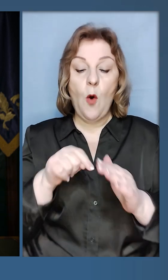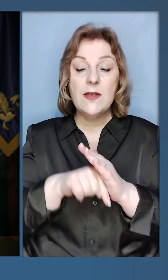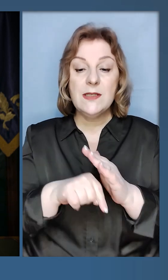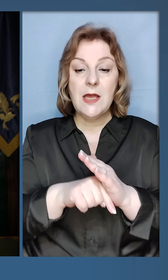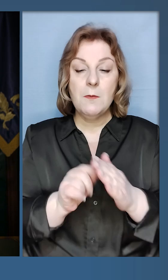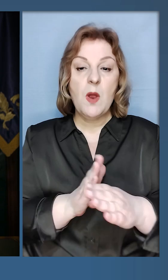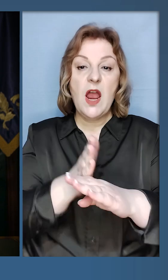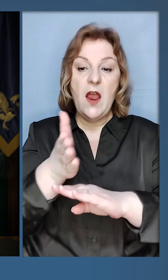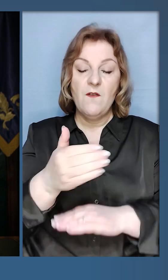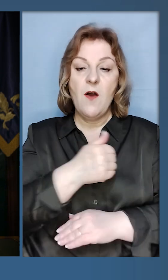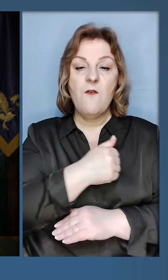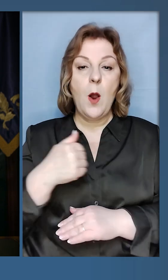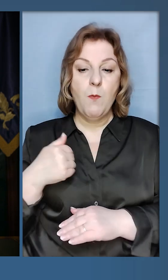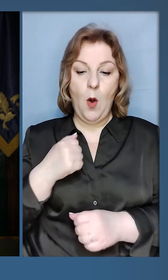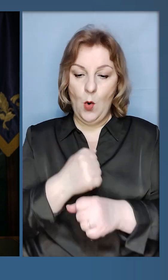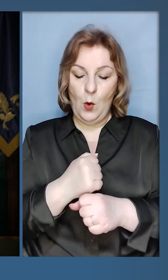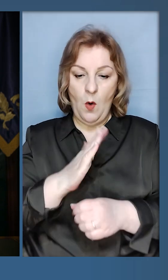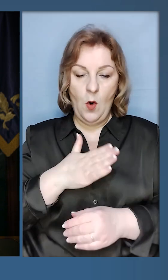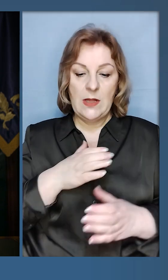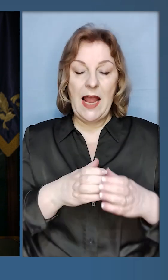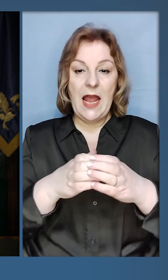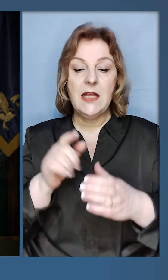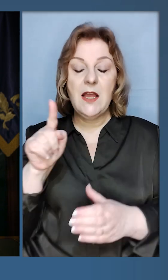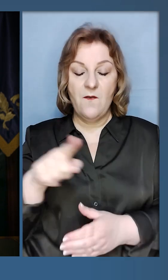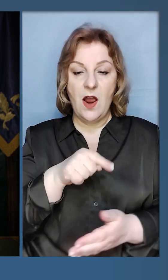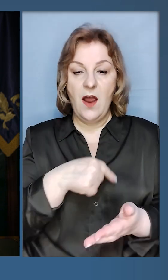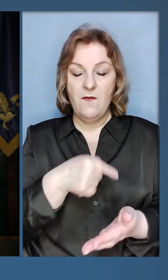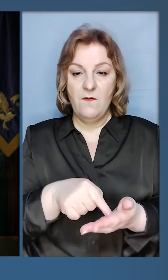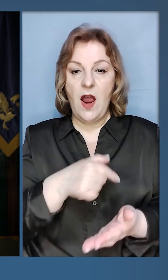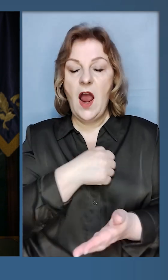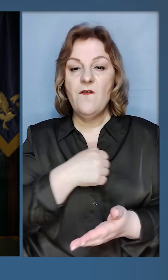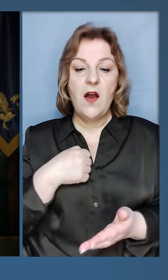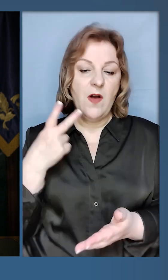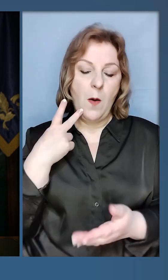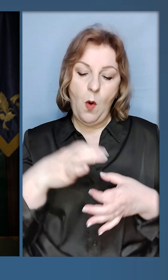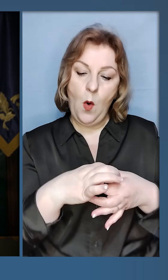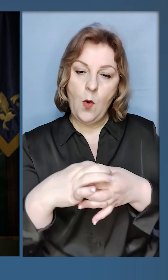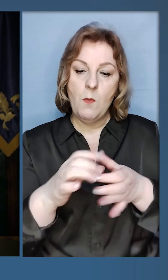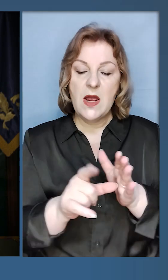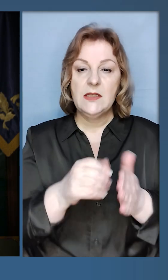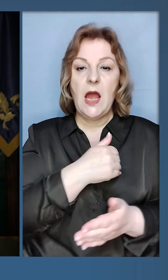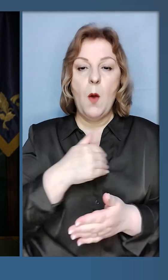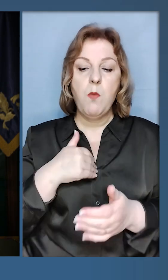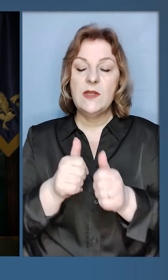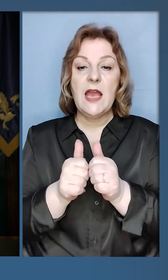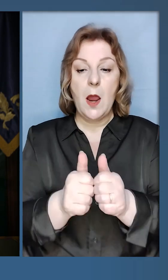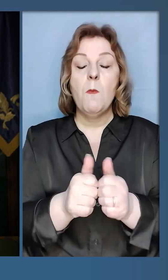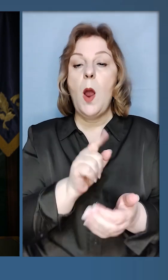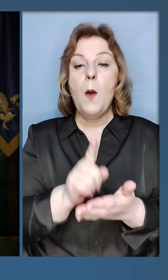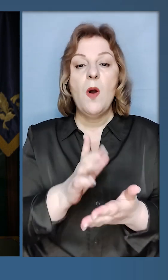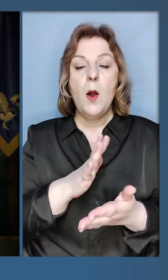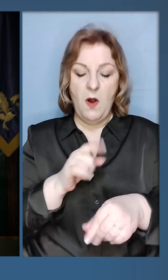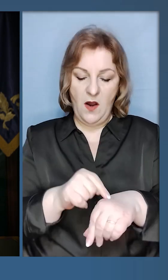важливо, що зміст візиту в Польщу, робота нашої делегації у Варшаві та у постійній комунікації з польськими